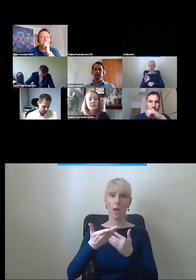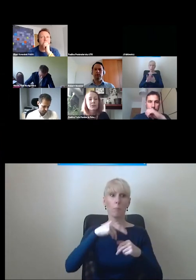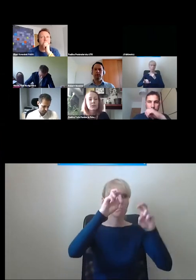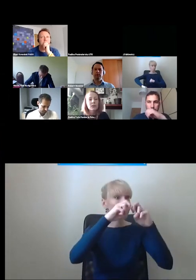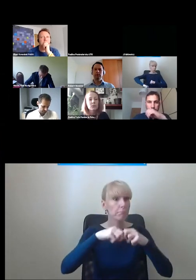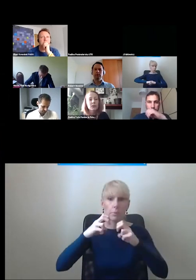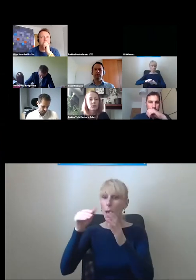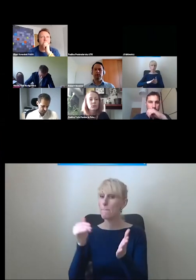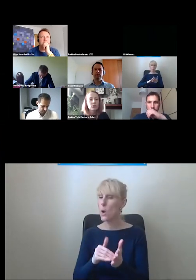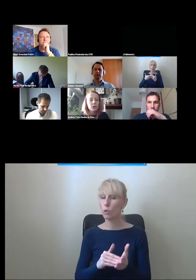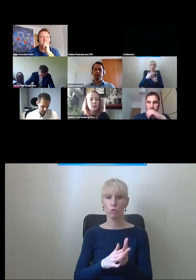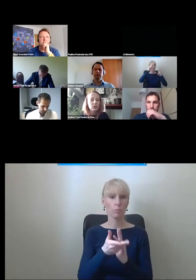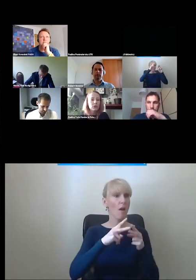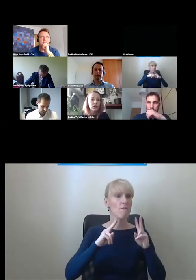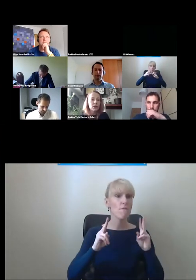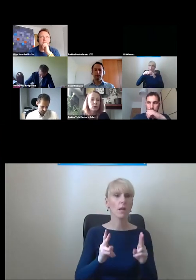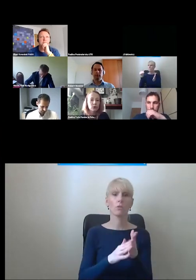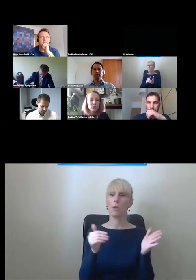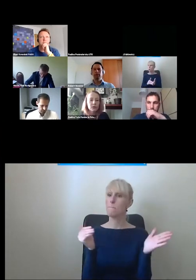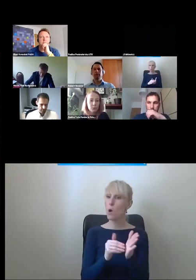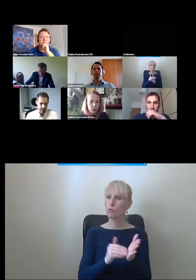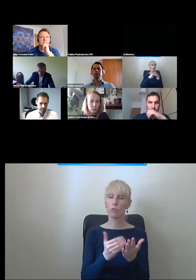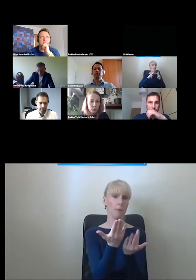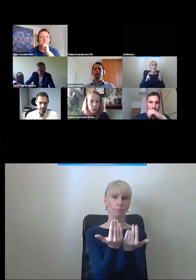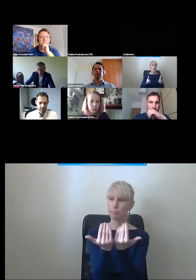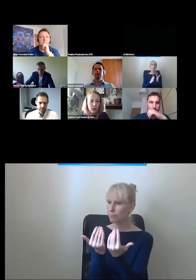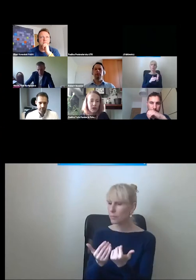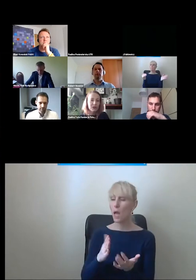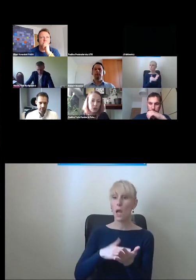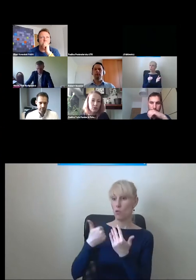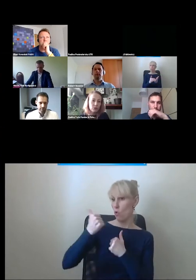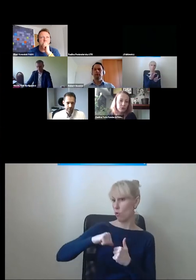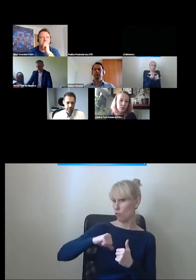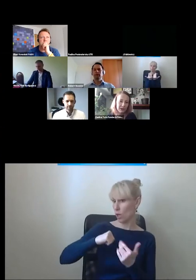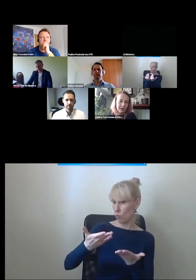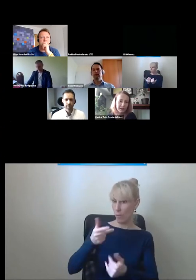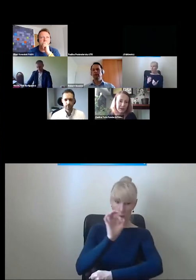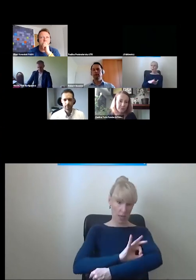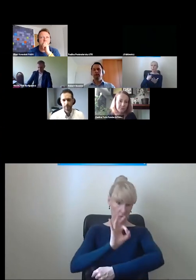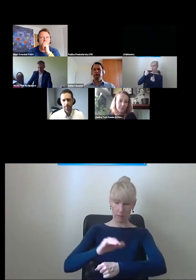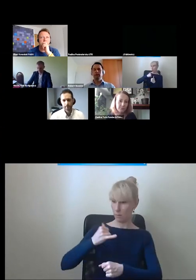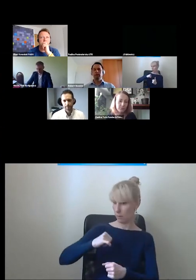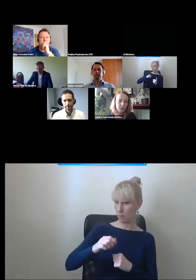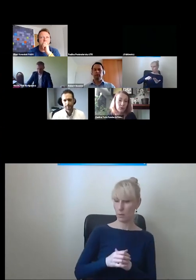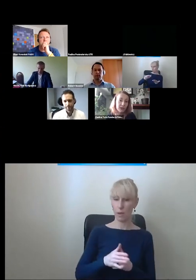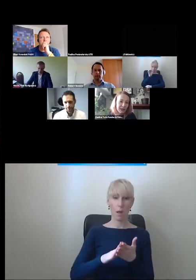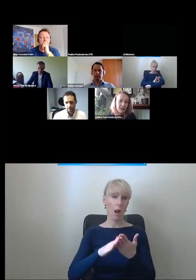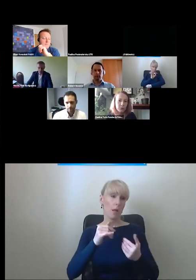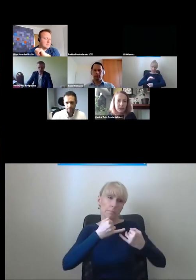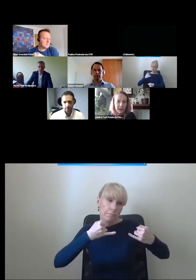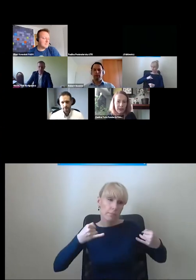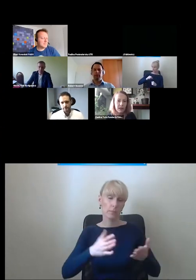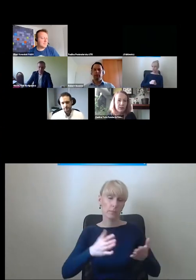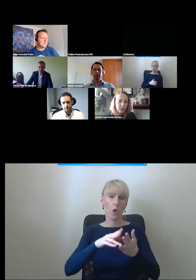na sprawdzaniu tego, czego faktycznie użytkownicy potrzebują i czego oczekują od architekta. Od